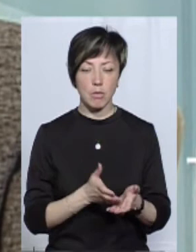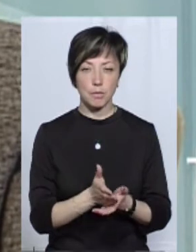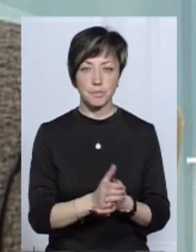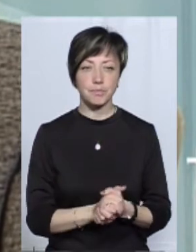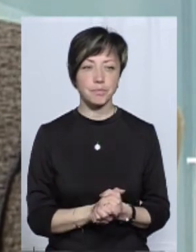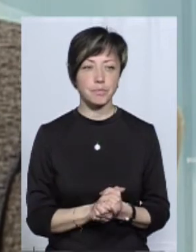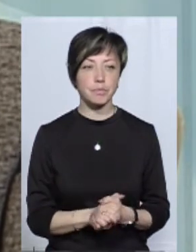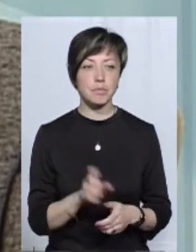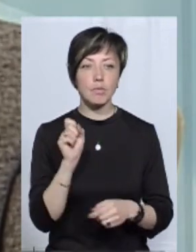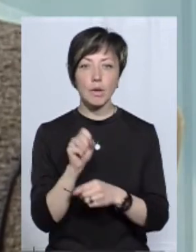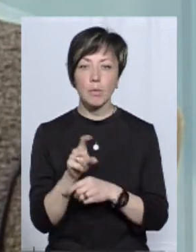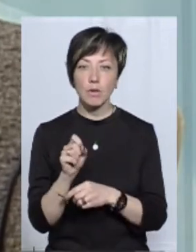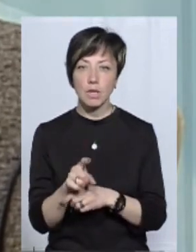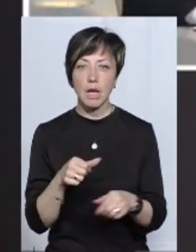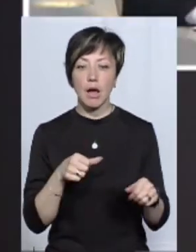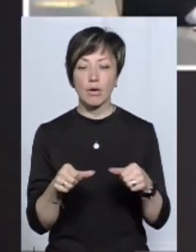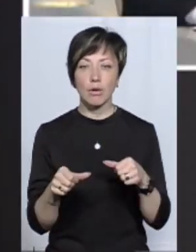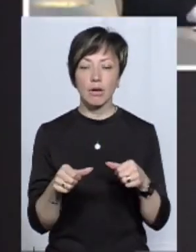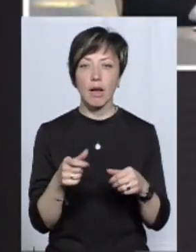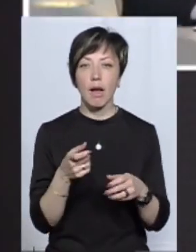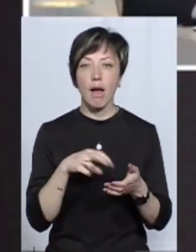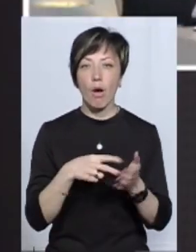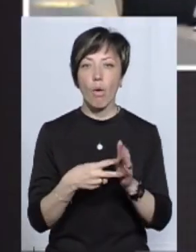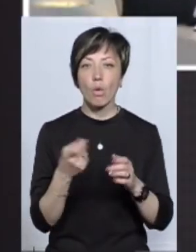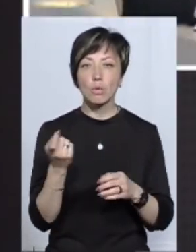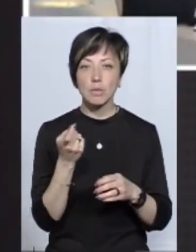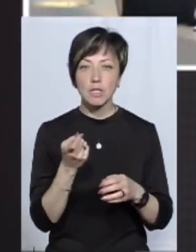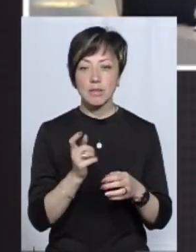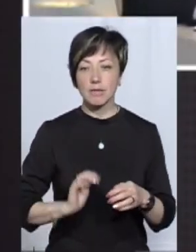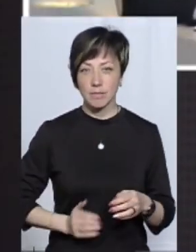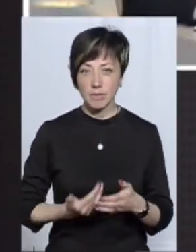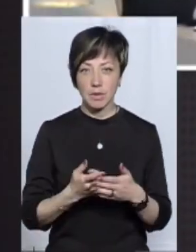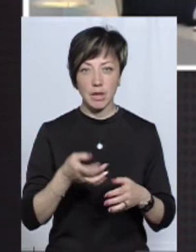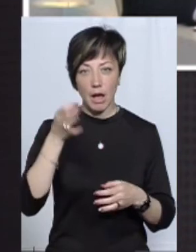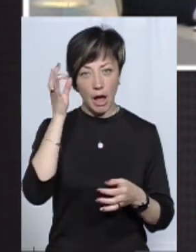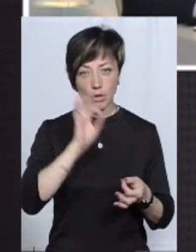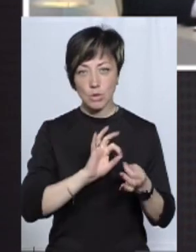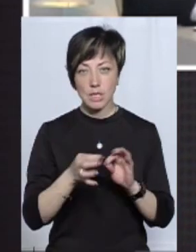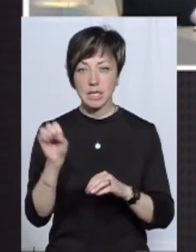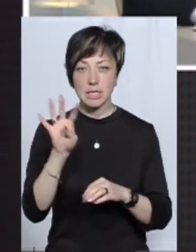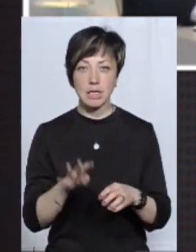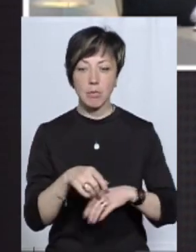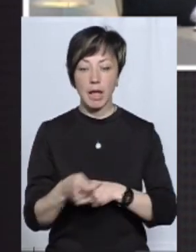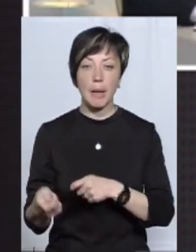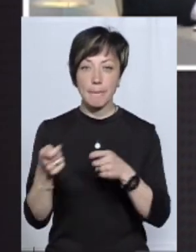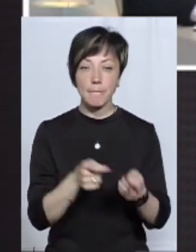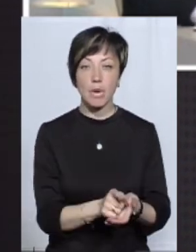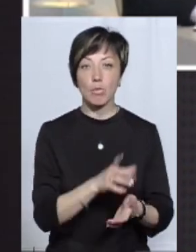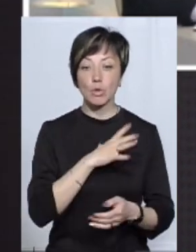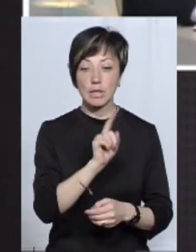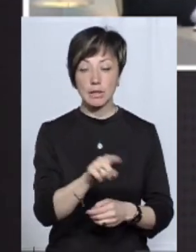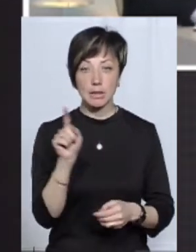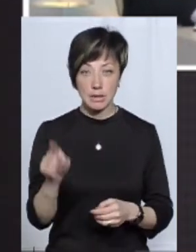профіл. Повноважені економічні оператори ніяким чином не можуть бути асоційовані з сірим імпортом. Навпаки, це мають бути